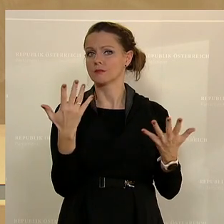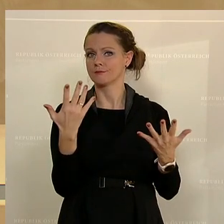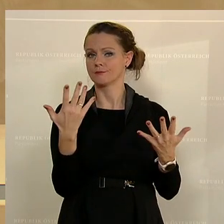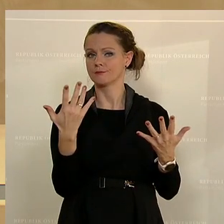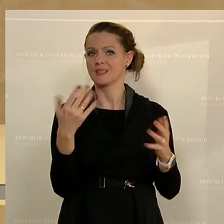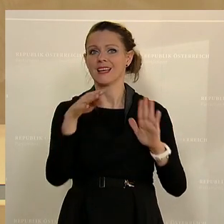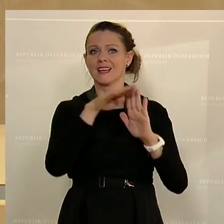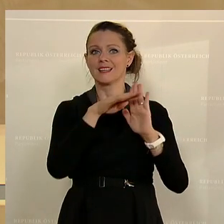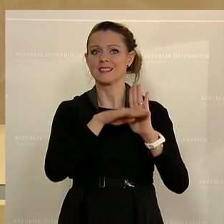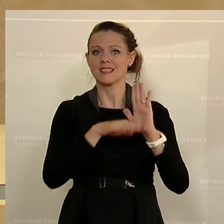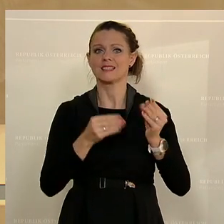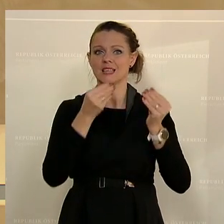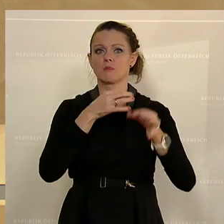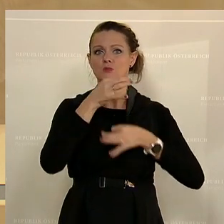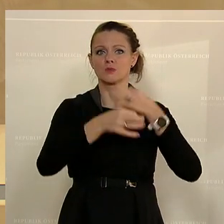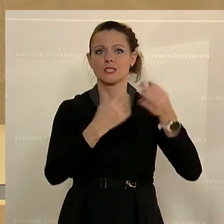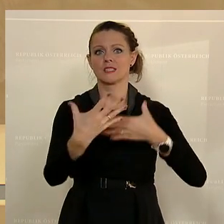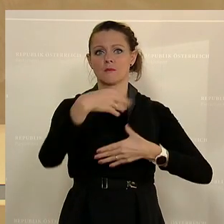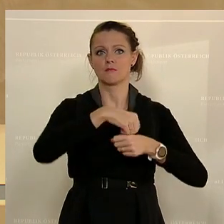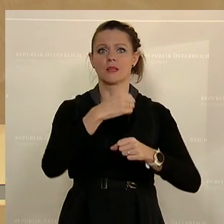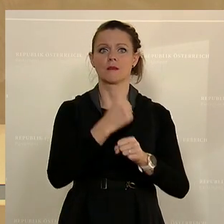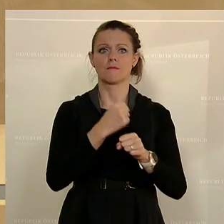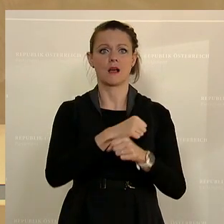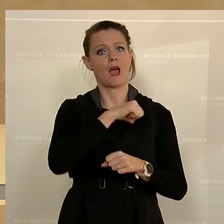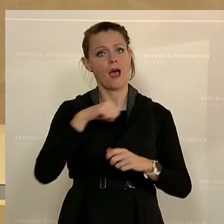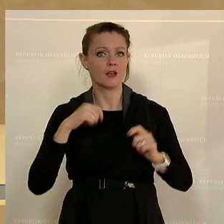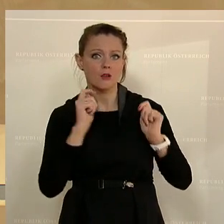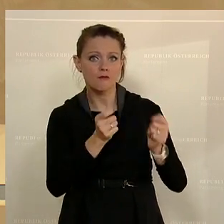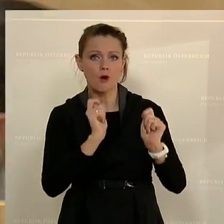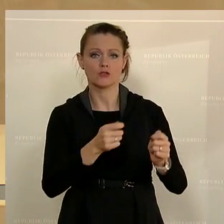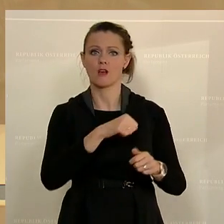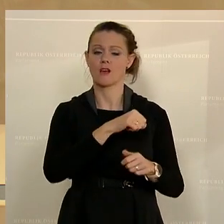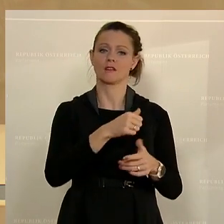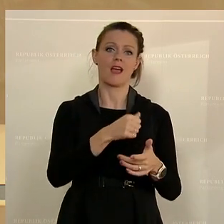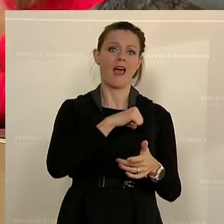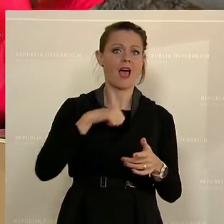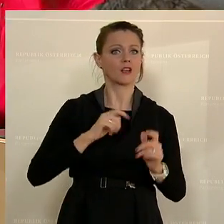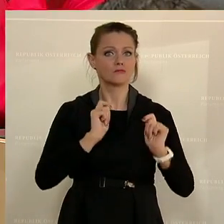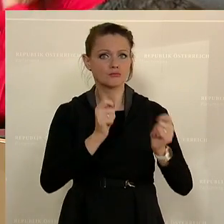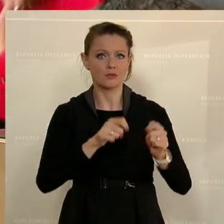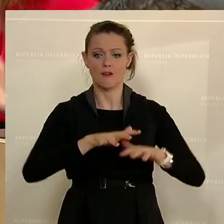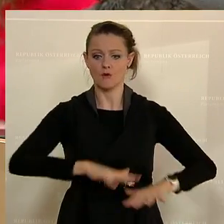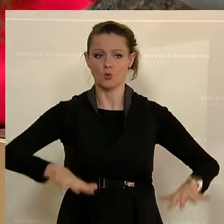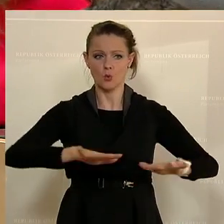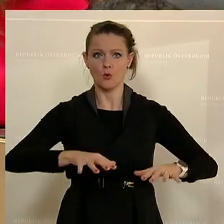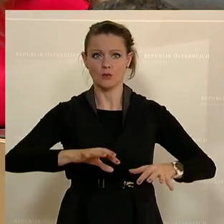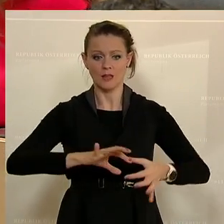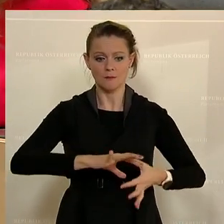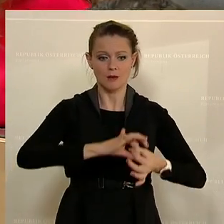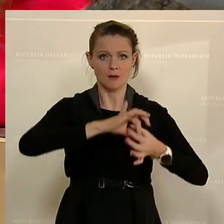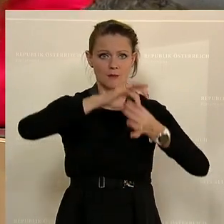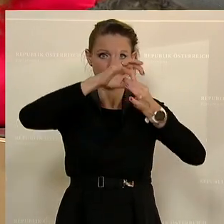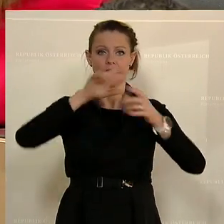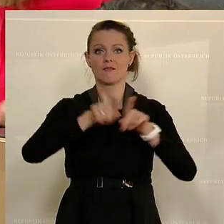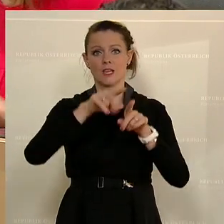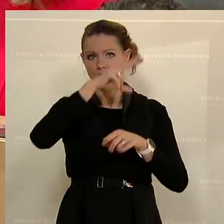Gesetzgebungsprozess durch eigene Vorschläge, durch eigene Beiträge von unten herauf, so wie es eben Volksbegehren zum Beispiel sind.